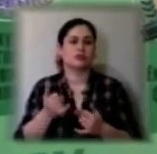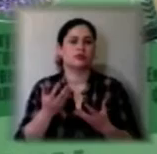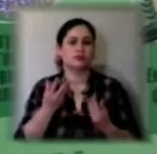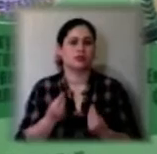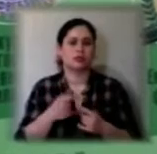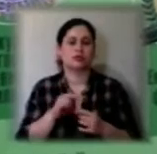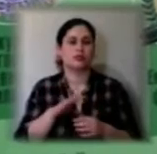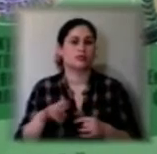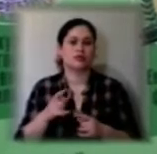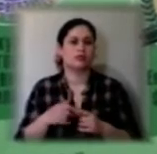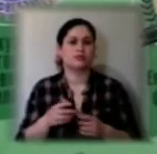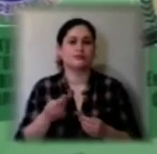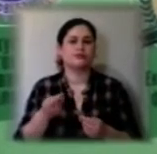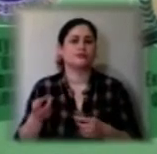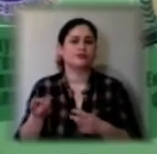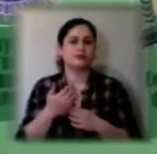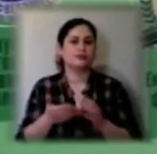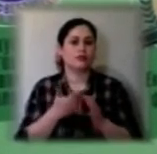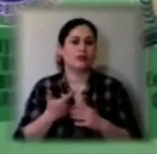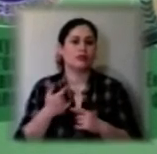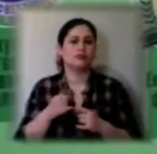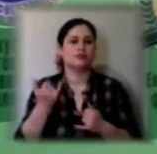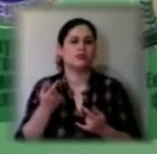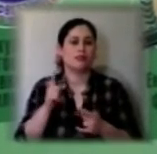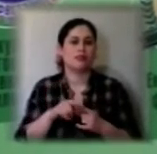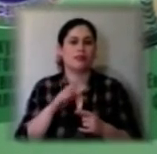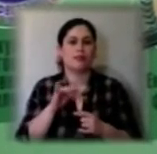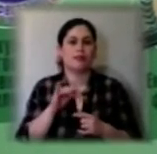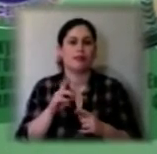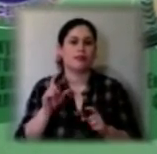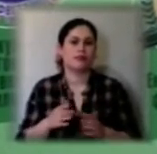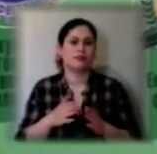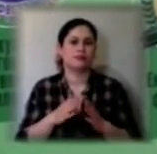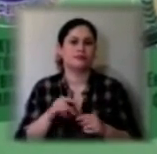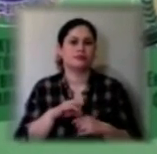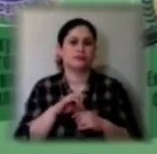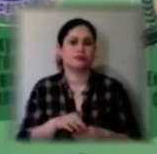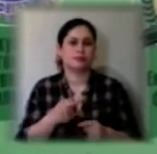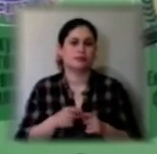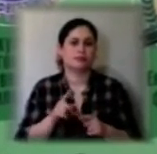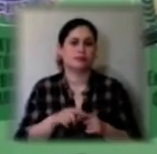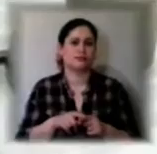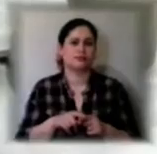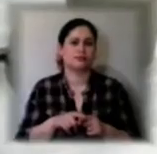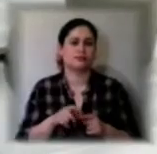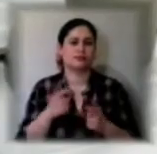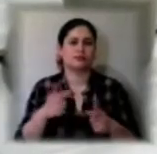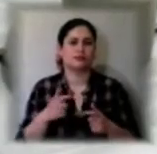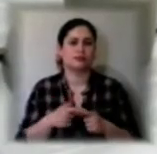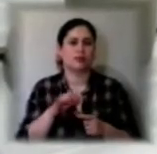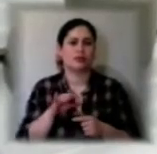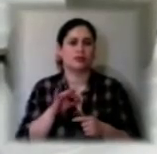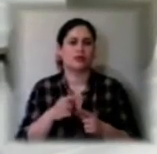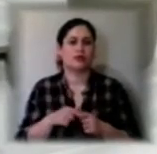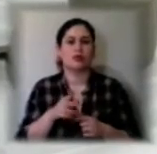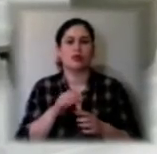переміщатися в тих місць, де вони знаходяться під час карантину, провести цей іспит онлайн. Комісія, як